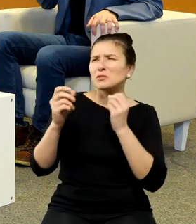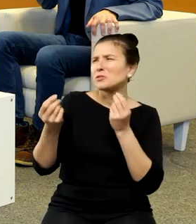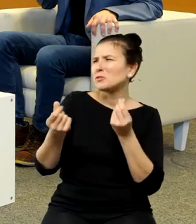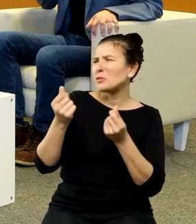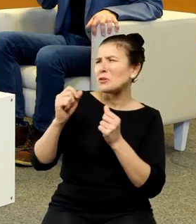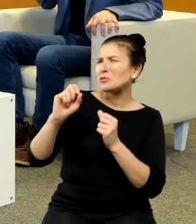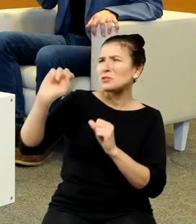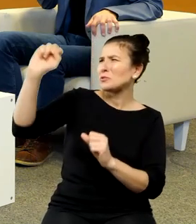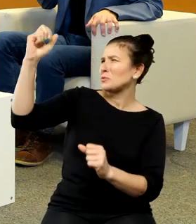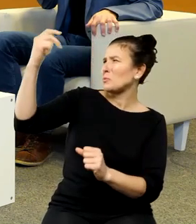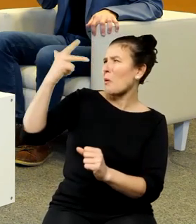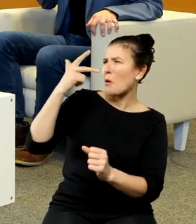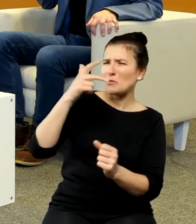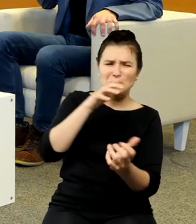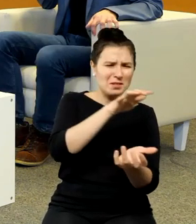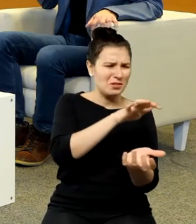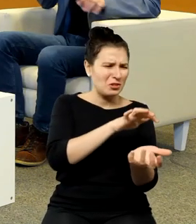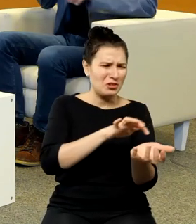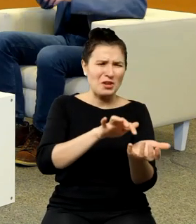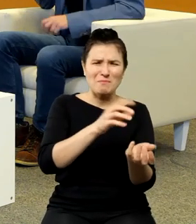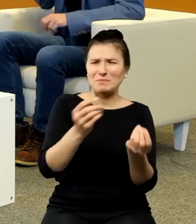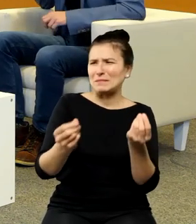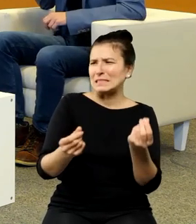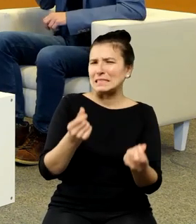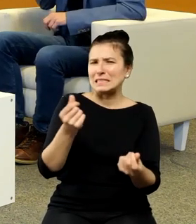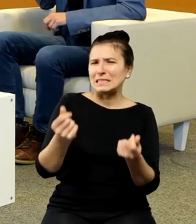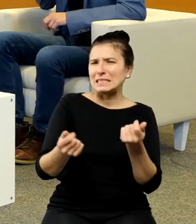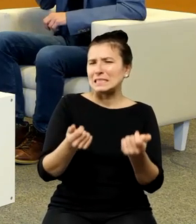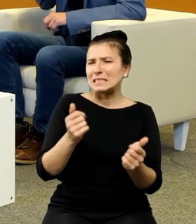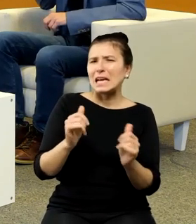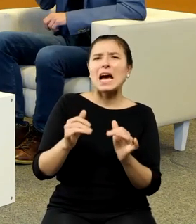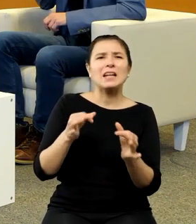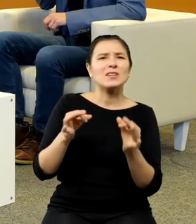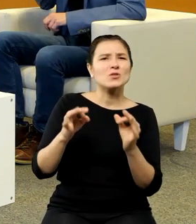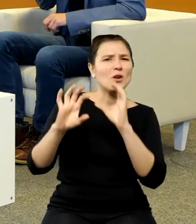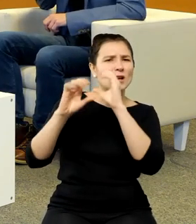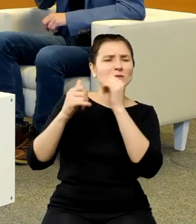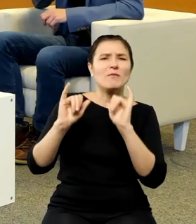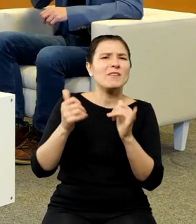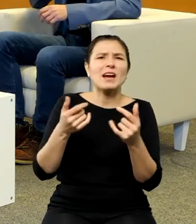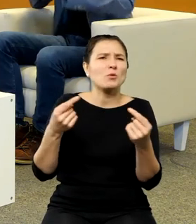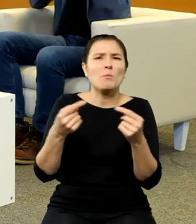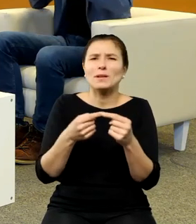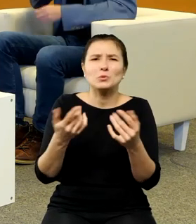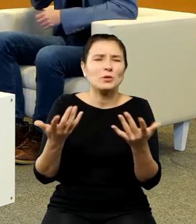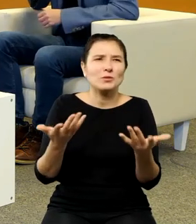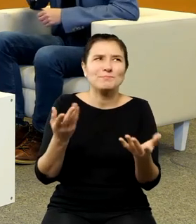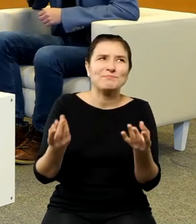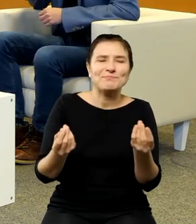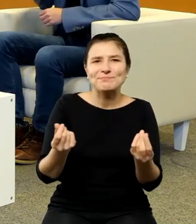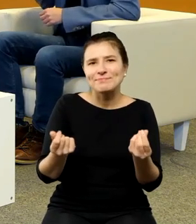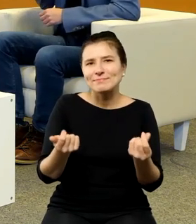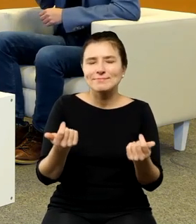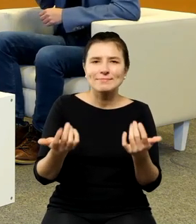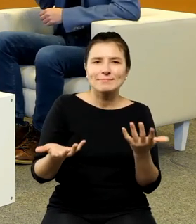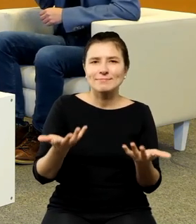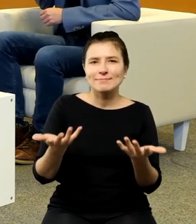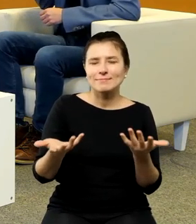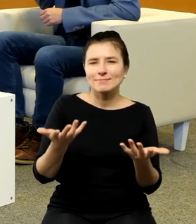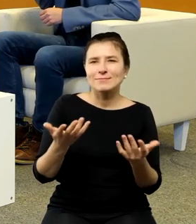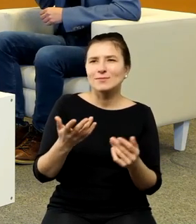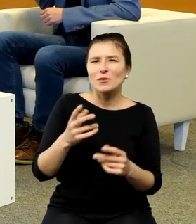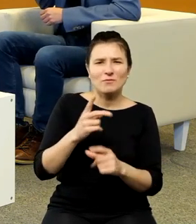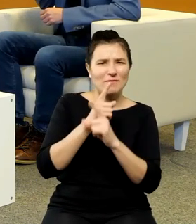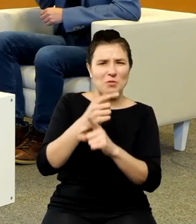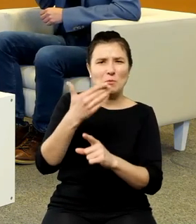i Ziemią, ale jak to się dokładnie w historii astronomii wpisywało, no to przynajmniej z tych memów, które